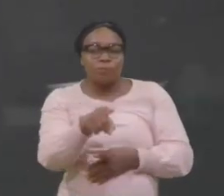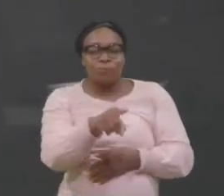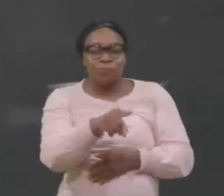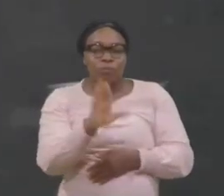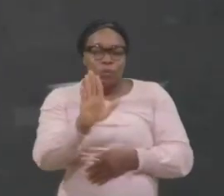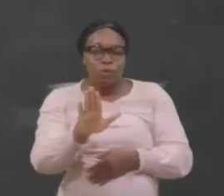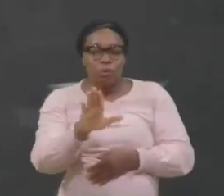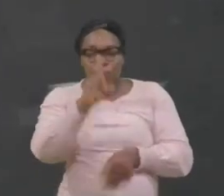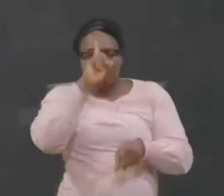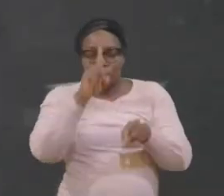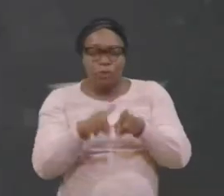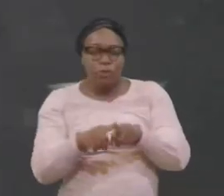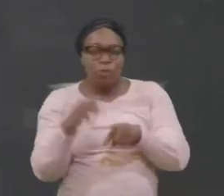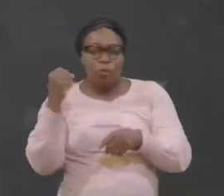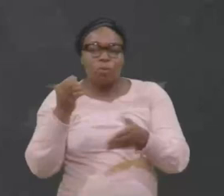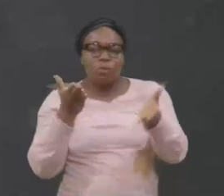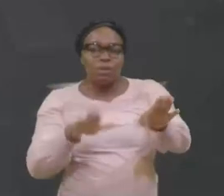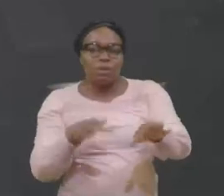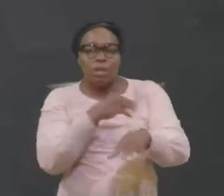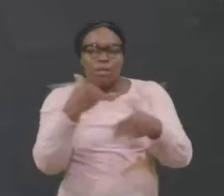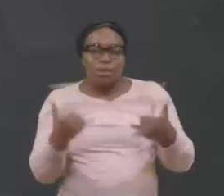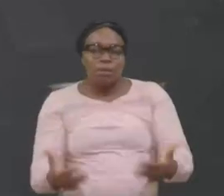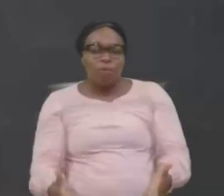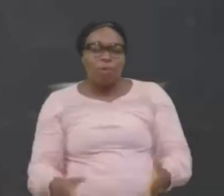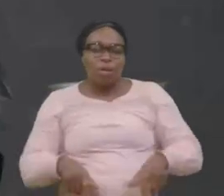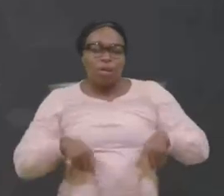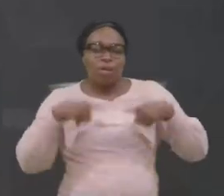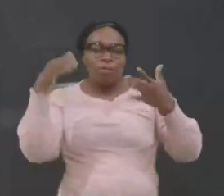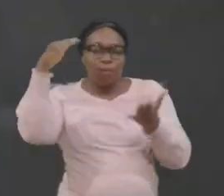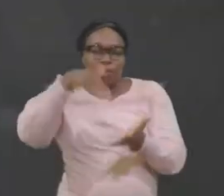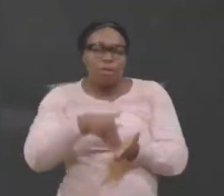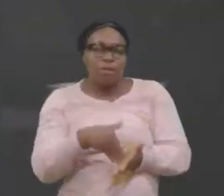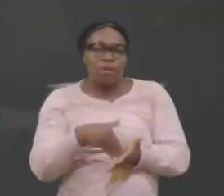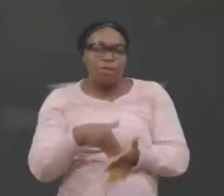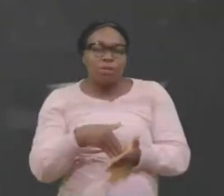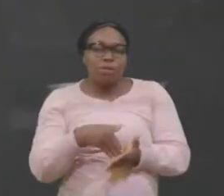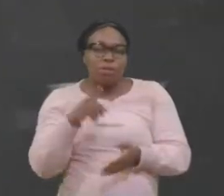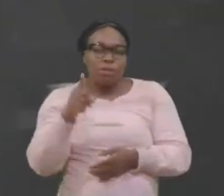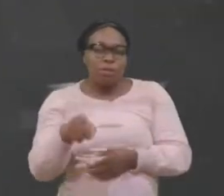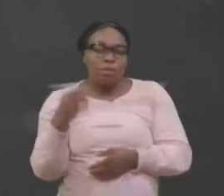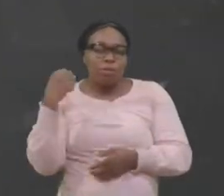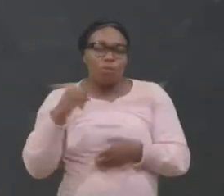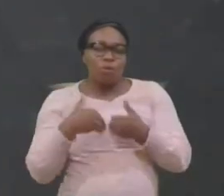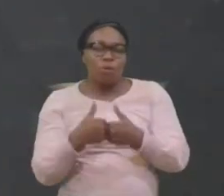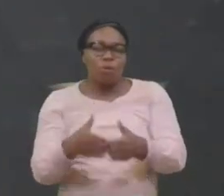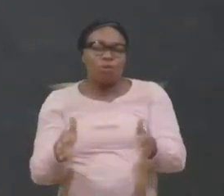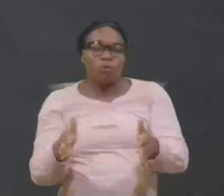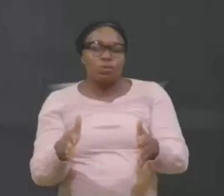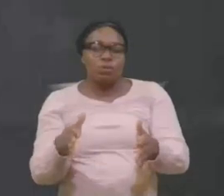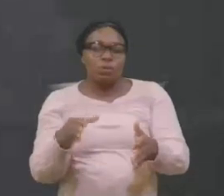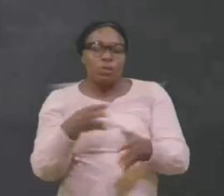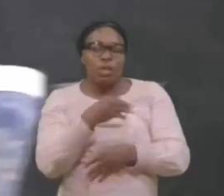parce que ton frère que voici était mort et qu'il est revenu à la vie il était